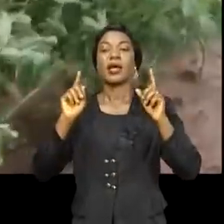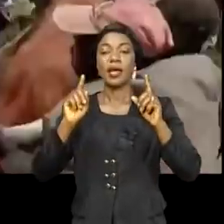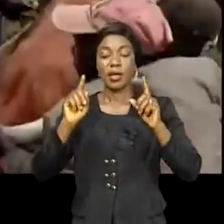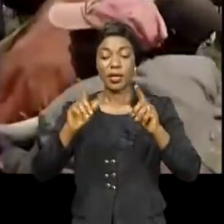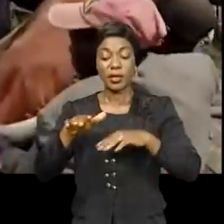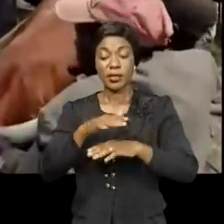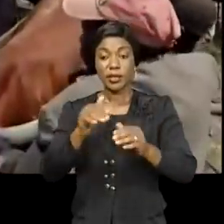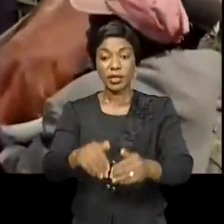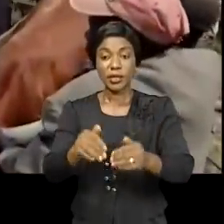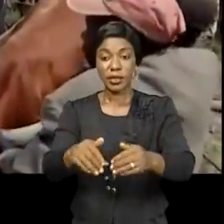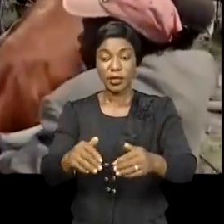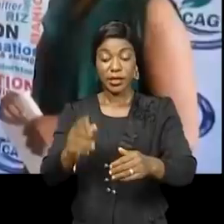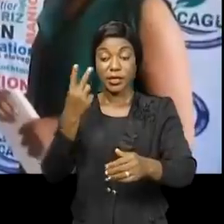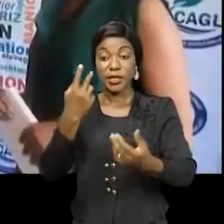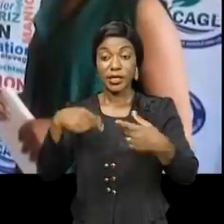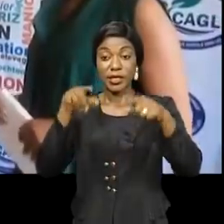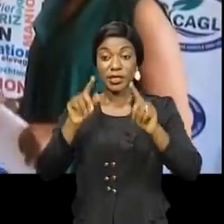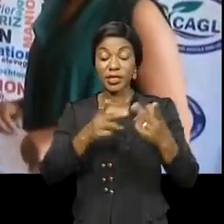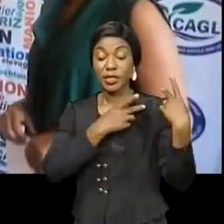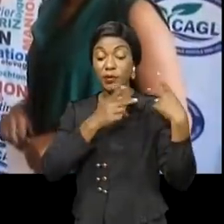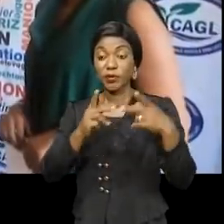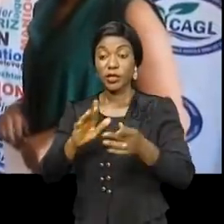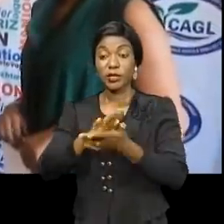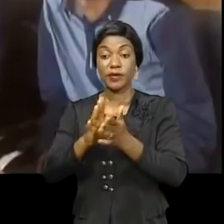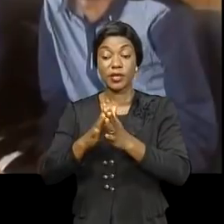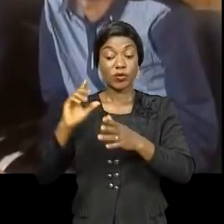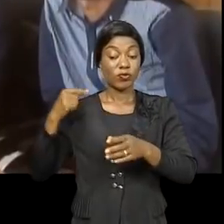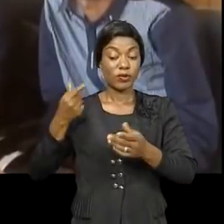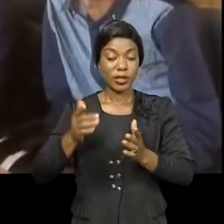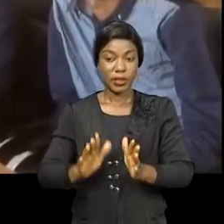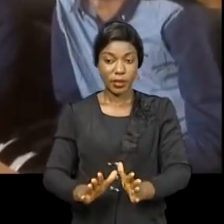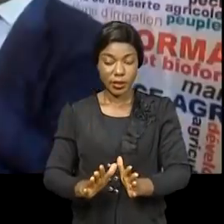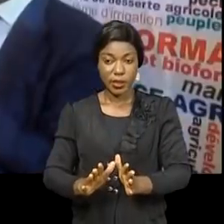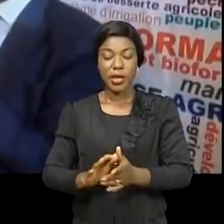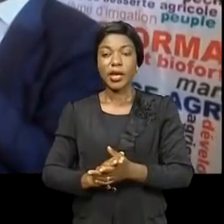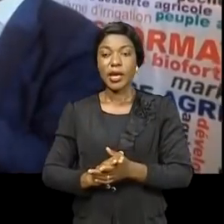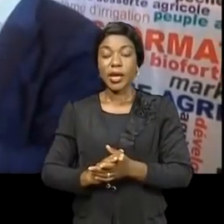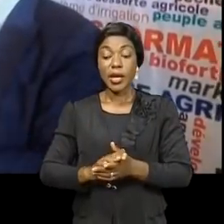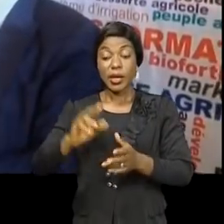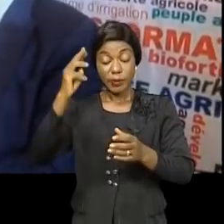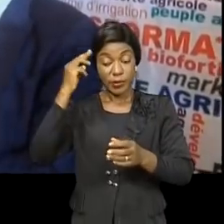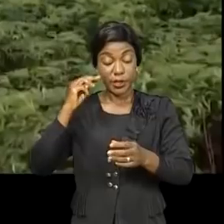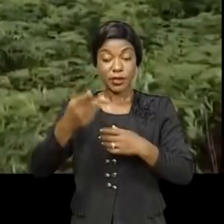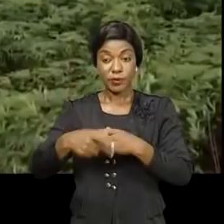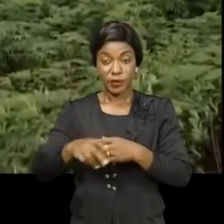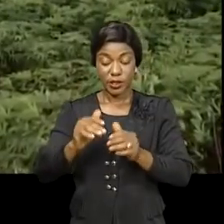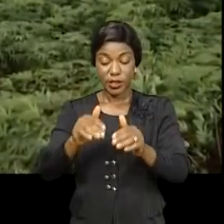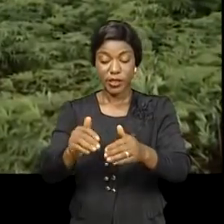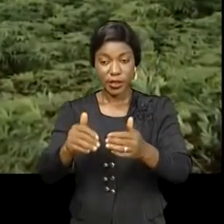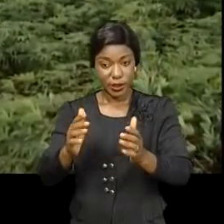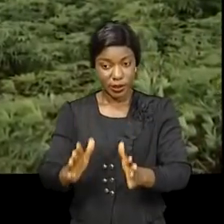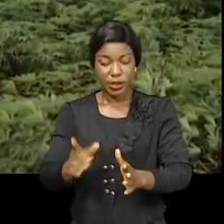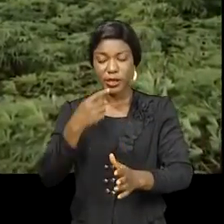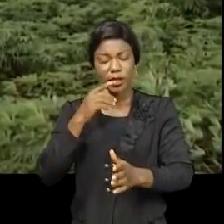élevage durant ces deux ans depuis son investiture. Selon le ministre provincial de l'agriculture du Sud-Kivu, Marcelin Amani Bahaya, le bilan est